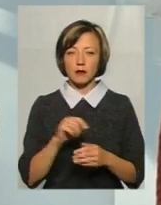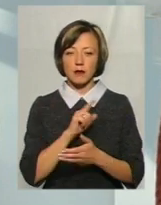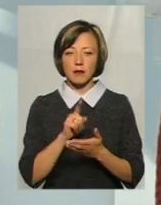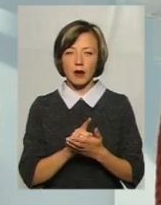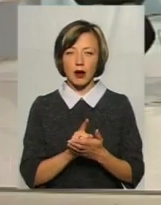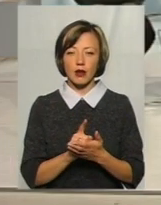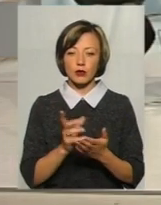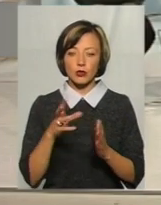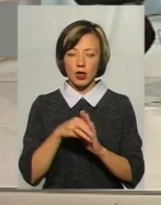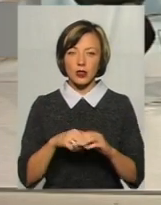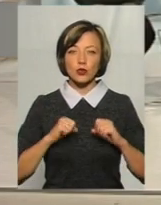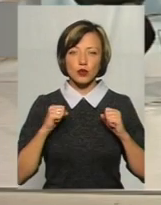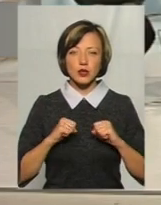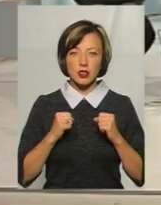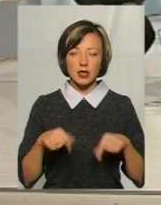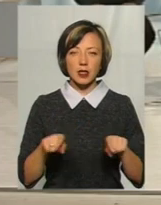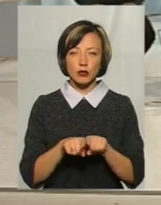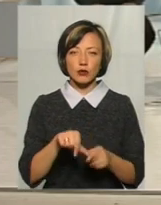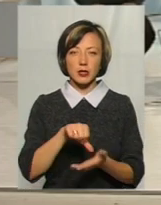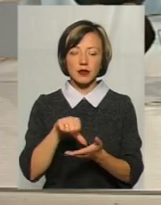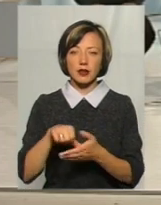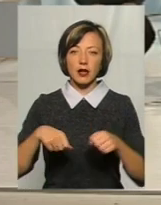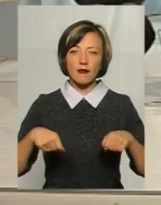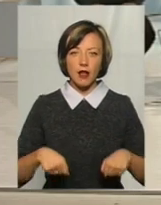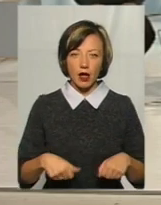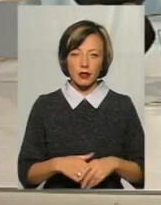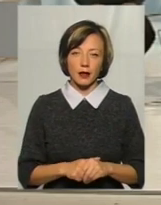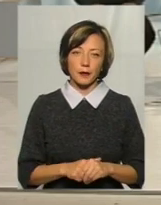докласти сюди зусиль і також представники влади,